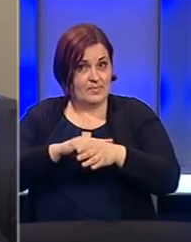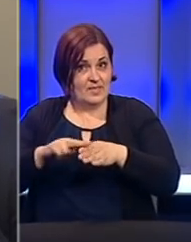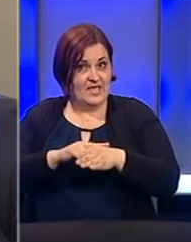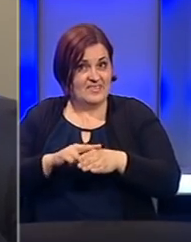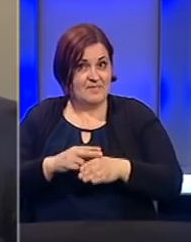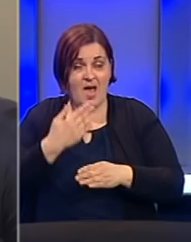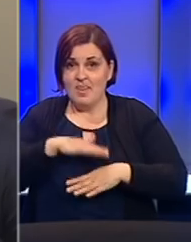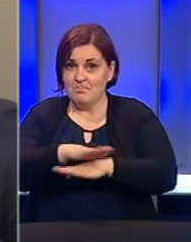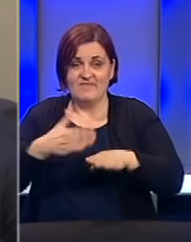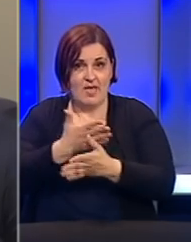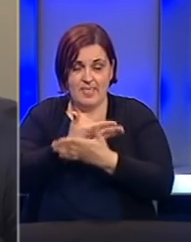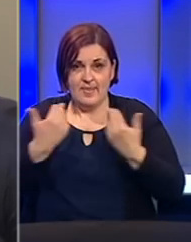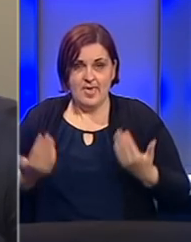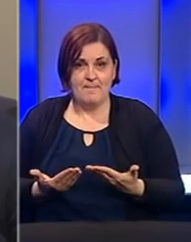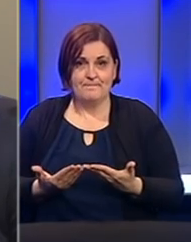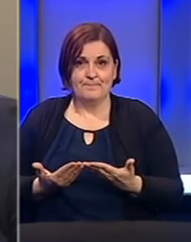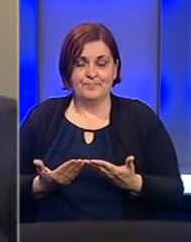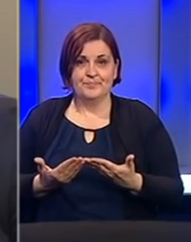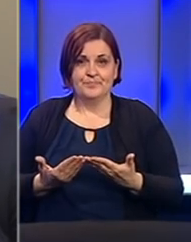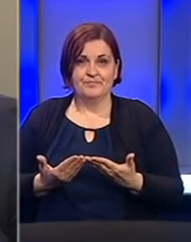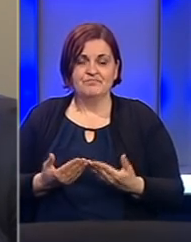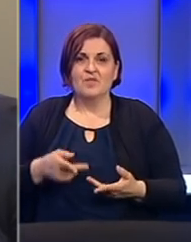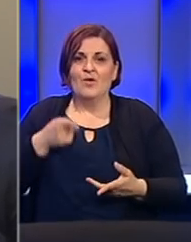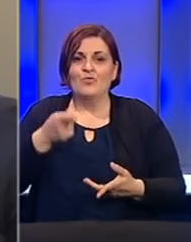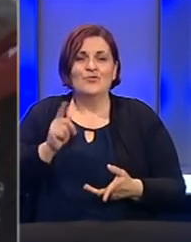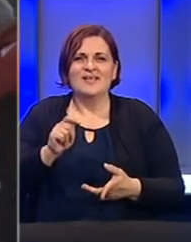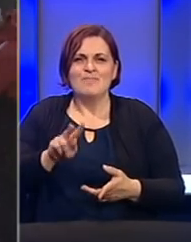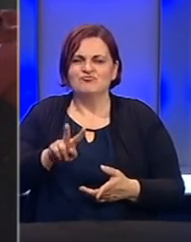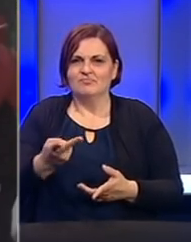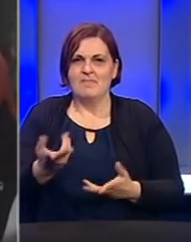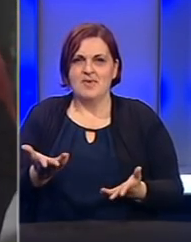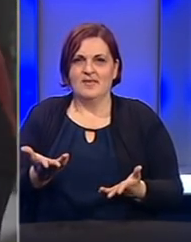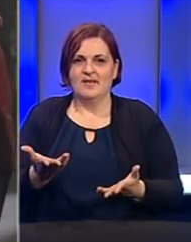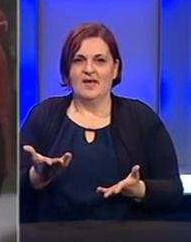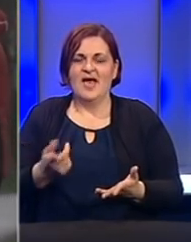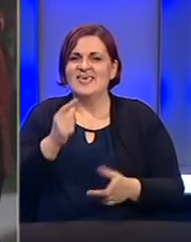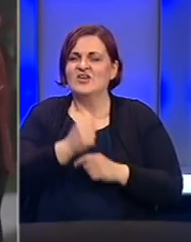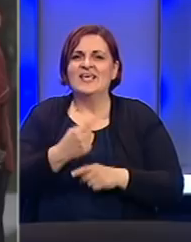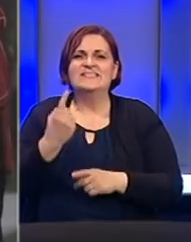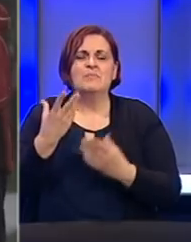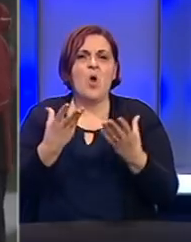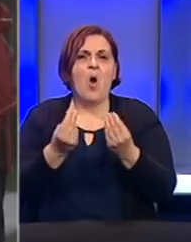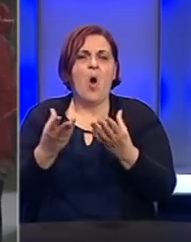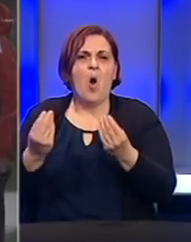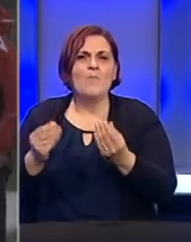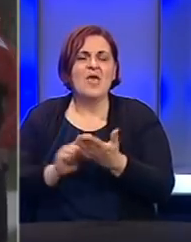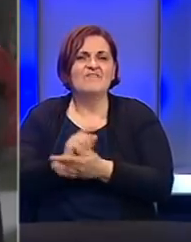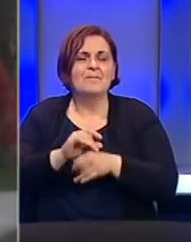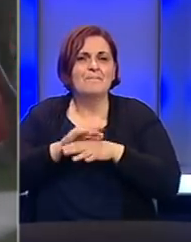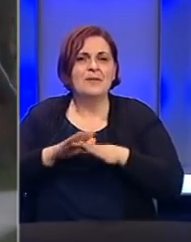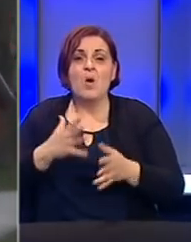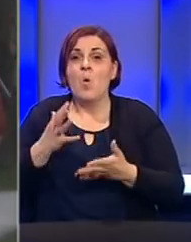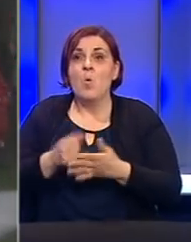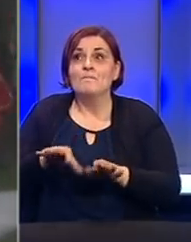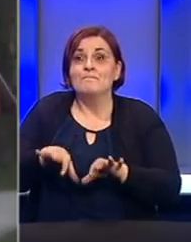da tog plivanja nema ono to se ne može zamijeniti. Igor je samo jedan od mnogih koji su u vrijeme pandemije